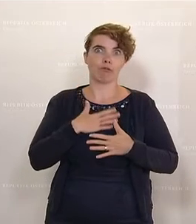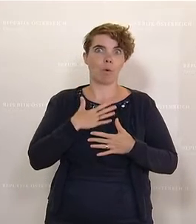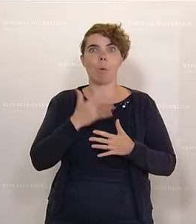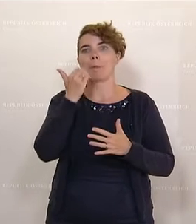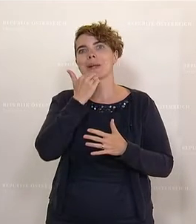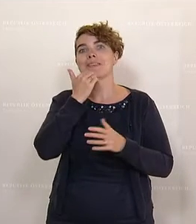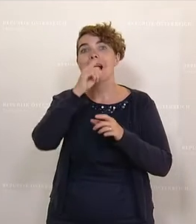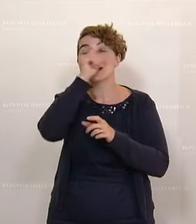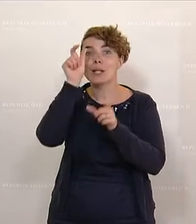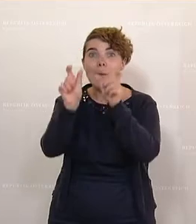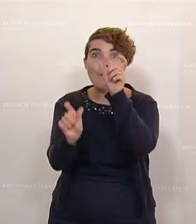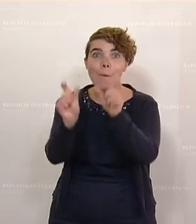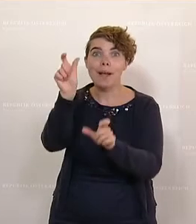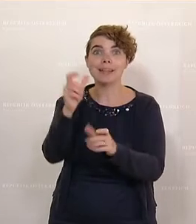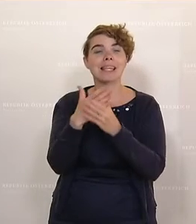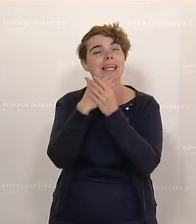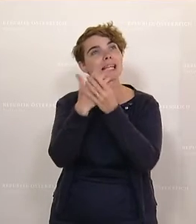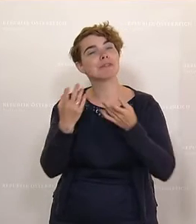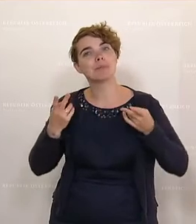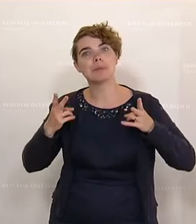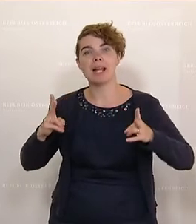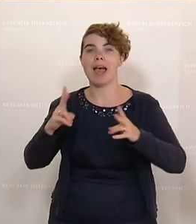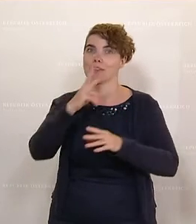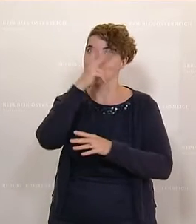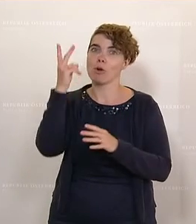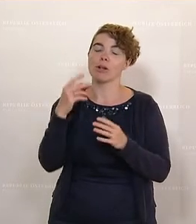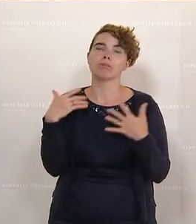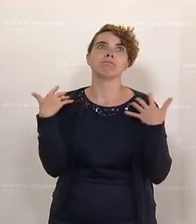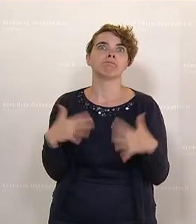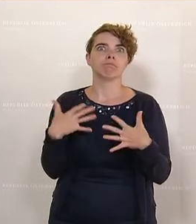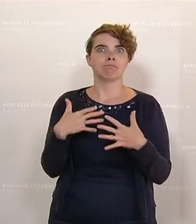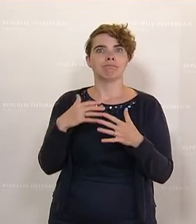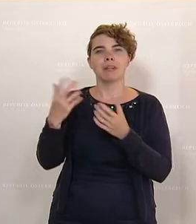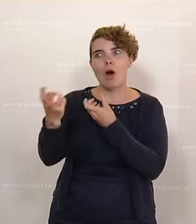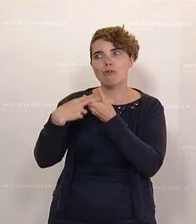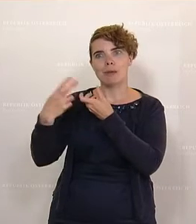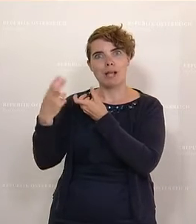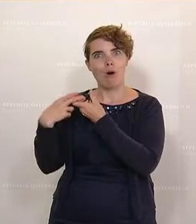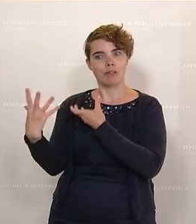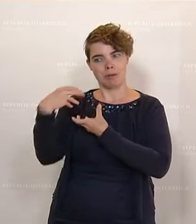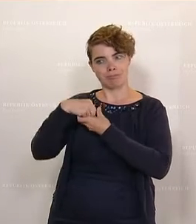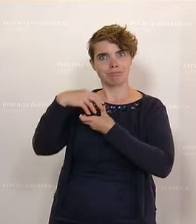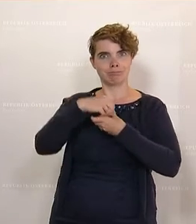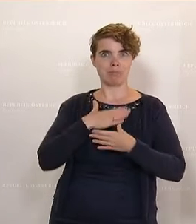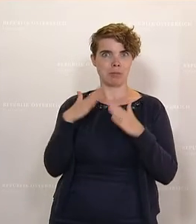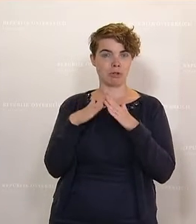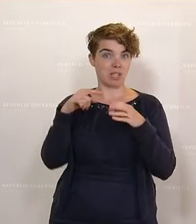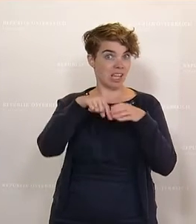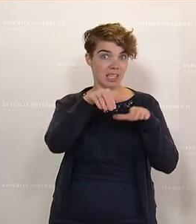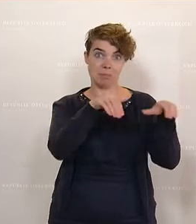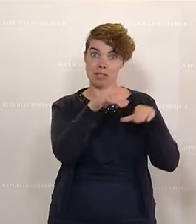Private, die Hilfsbereitschaft der Bevölkerung war hier enorm, ausgeholfen haben. Das Innenministerium hätte das nicht geschafft, aufgrund des